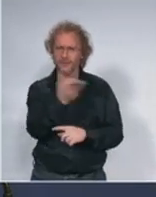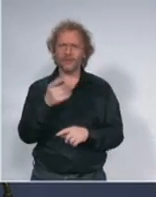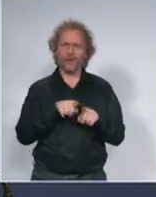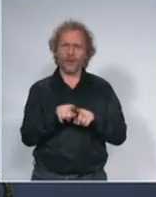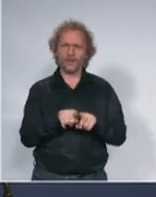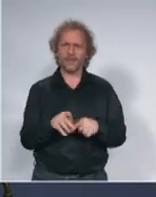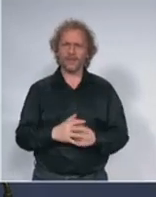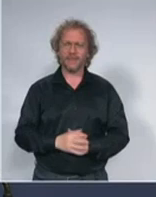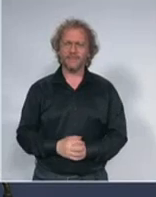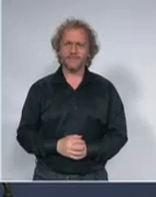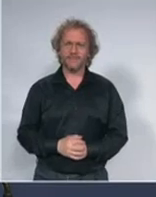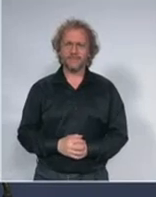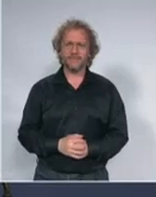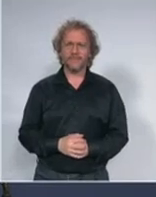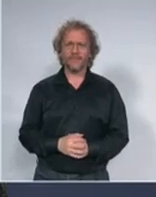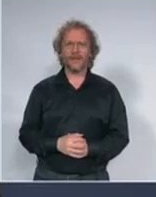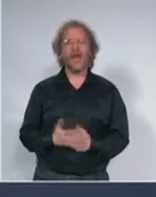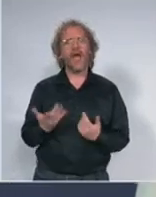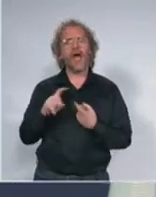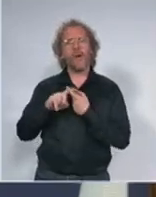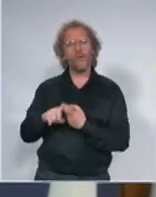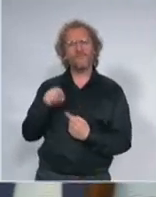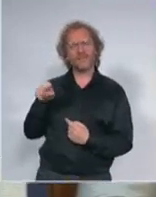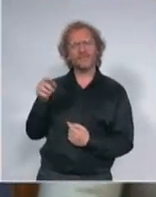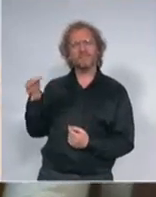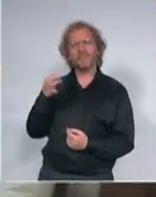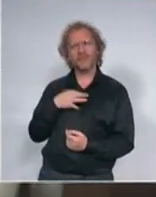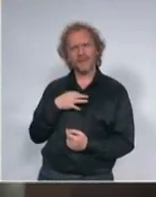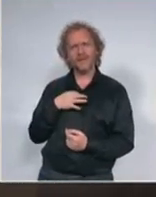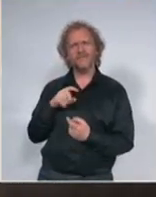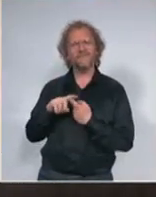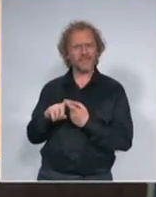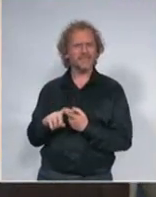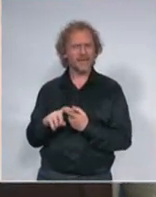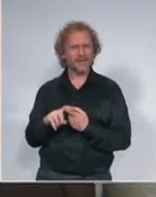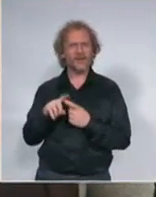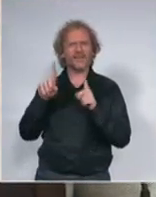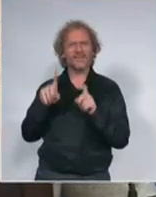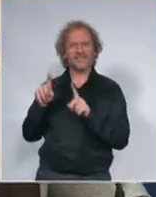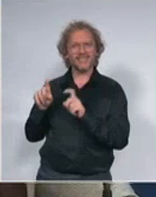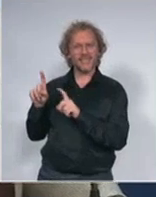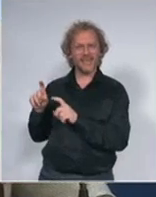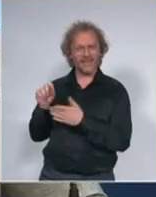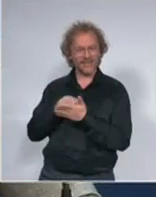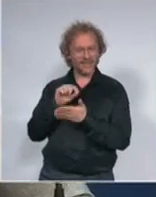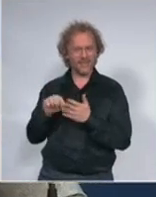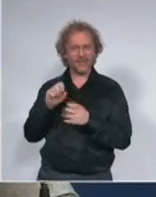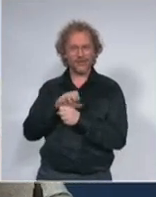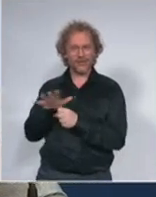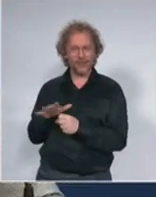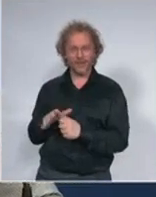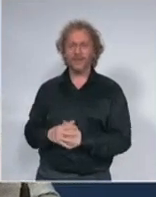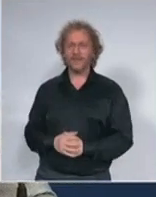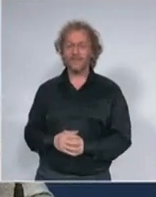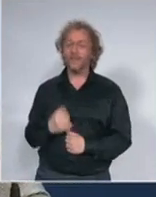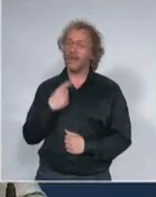što se tiče pitanja u vezi sa testiranjem da napomenem da na početku dok još